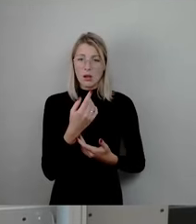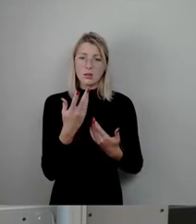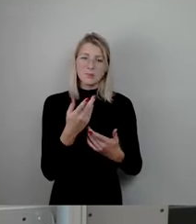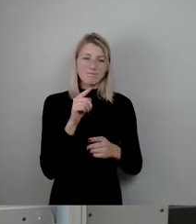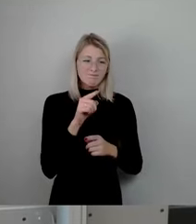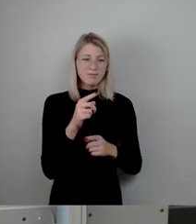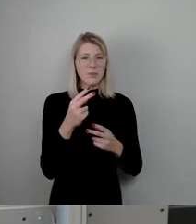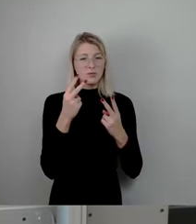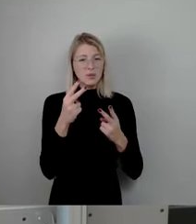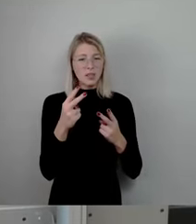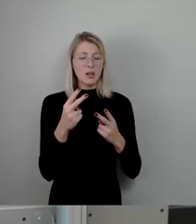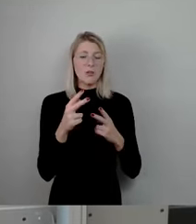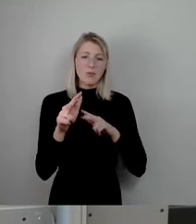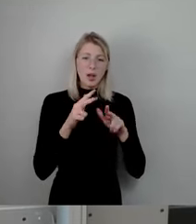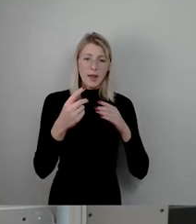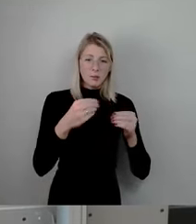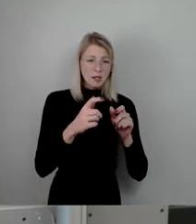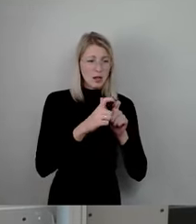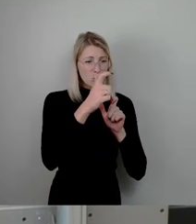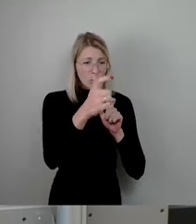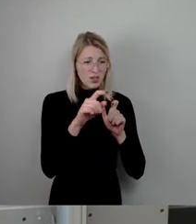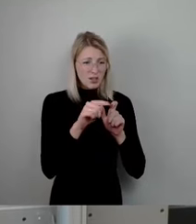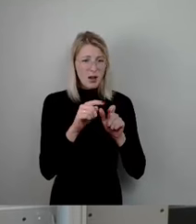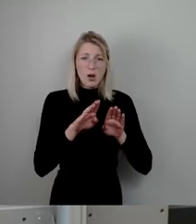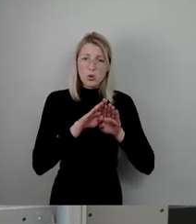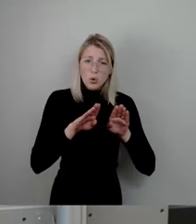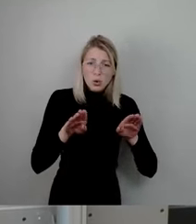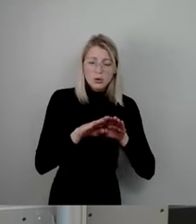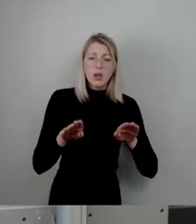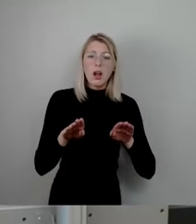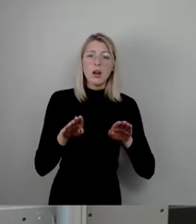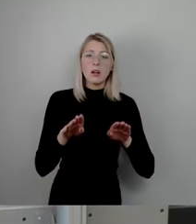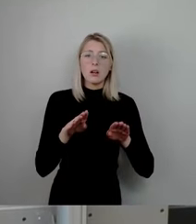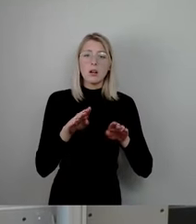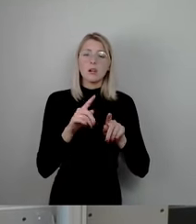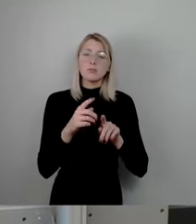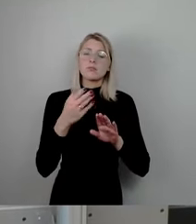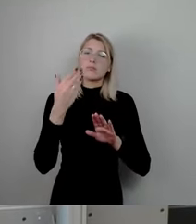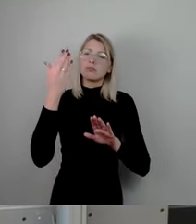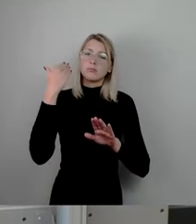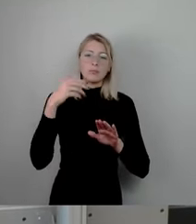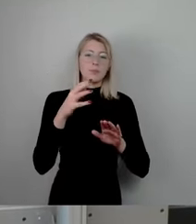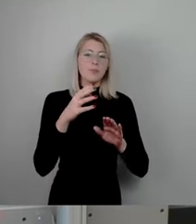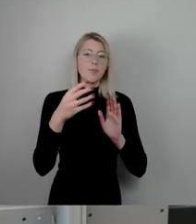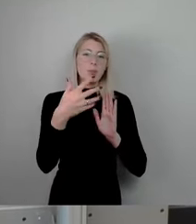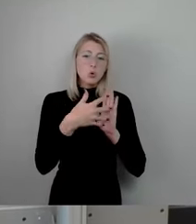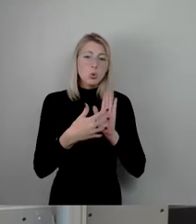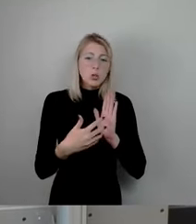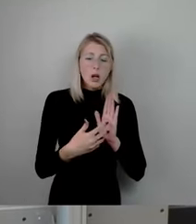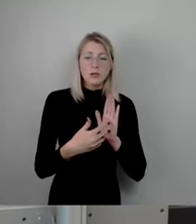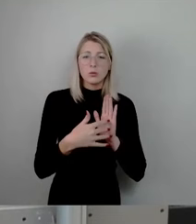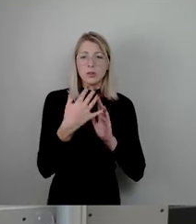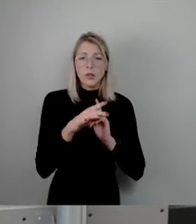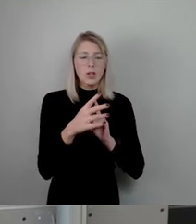Verkehrszug auf den Grundlagen, die vielleicht aus der zurückliegenden Begutachtung mit starken